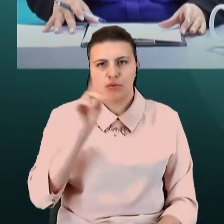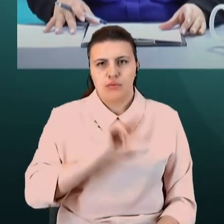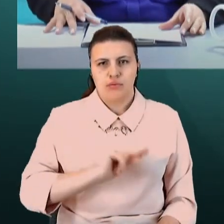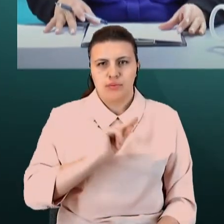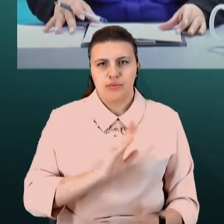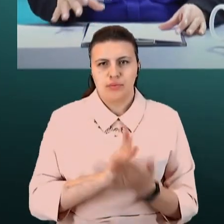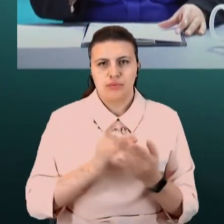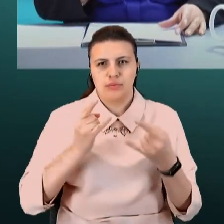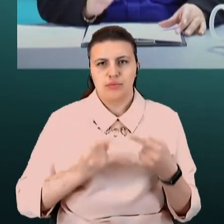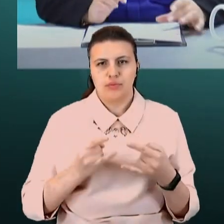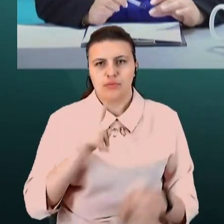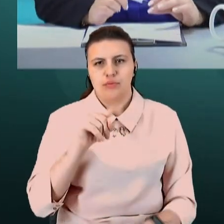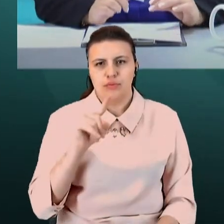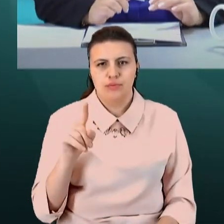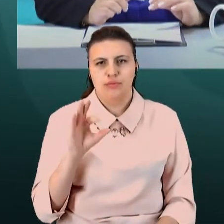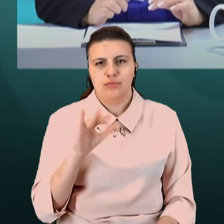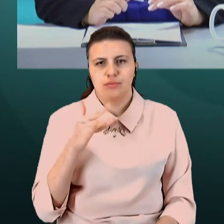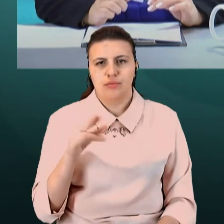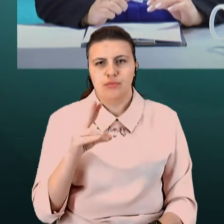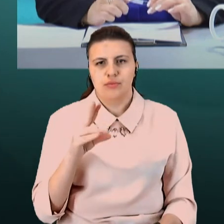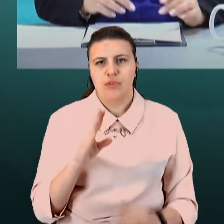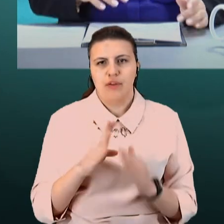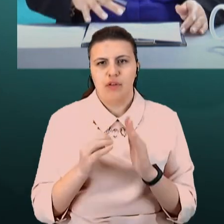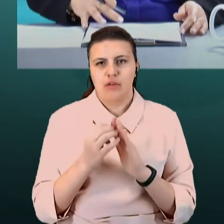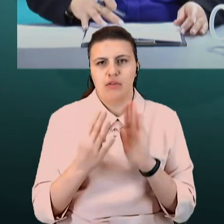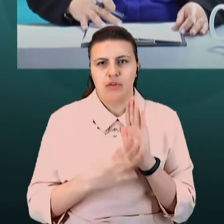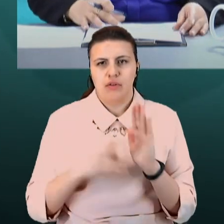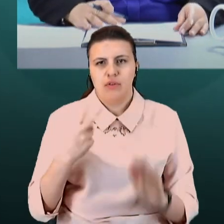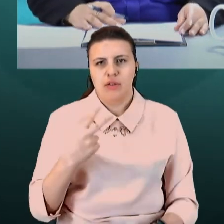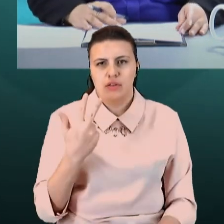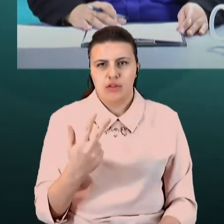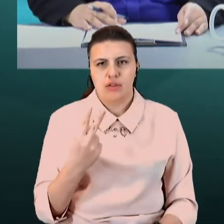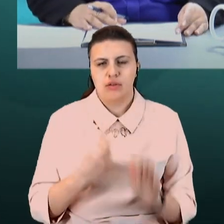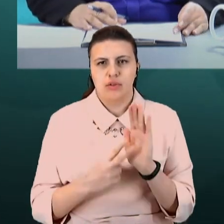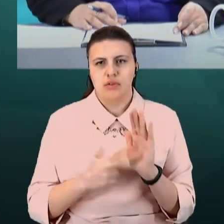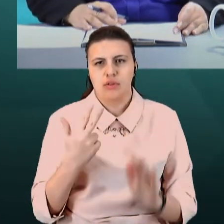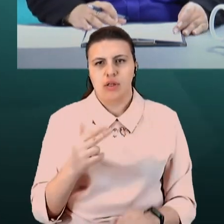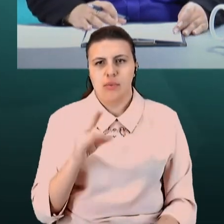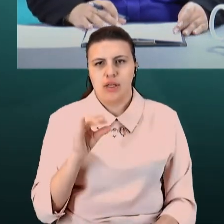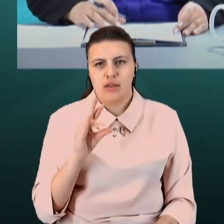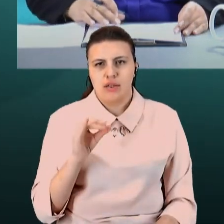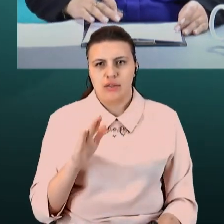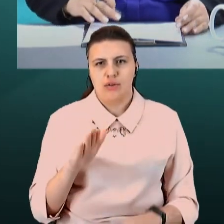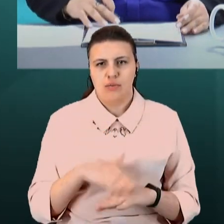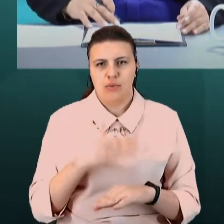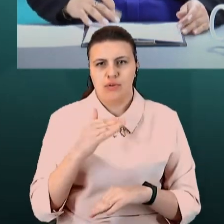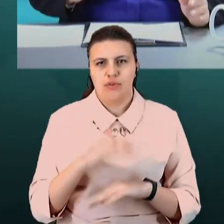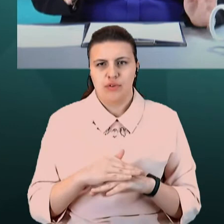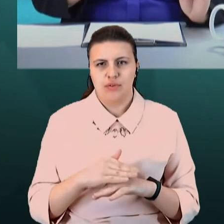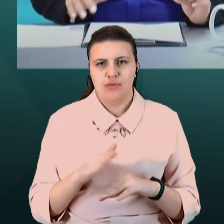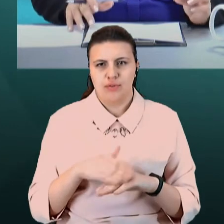студії 059-119-2373. Пані Ларисо, доброго вечора. Добрий вечір.